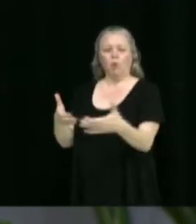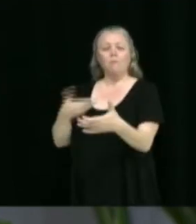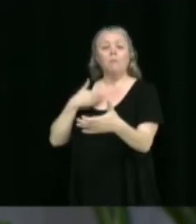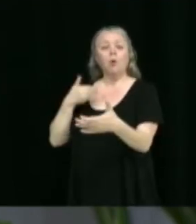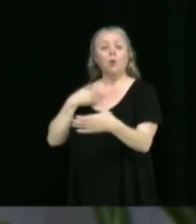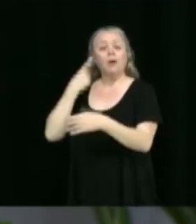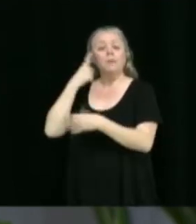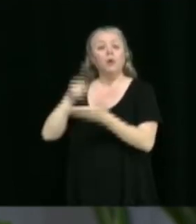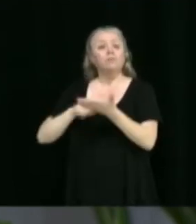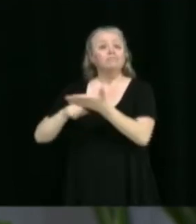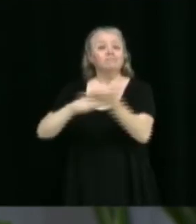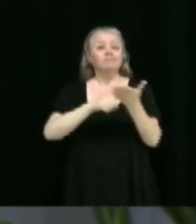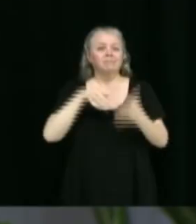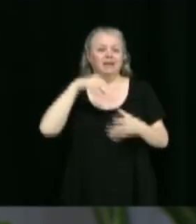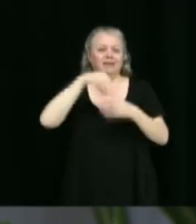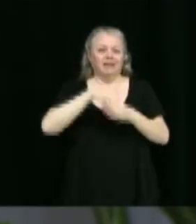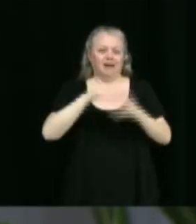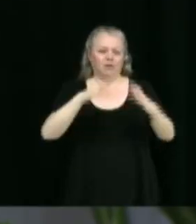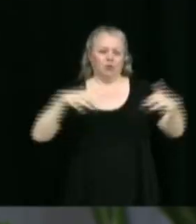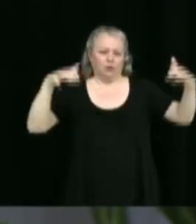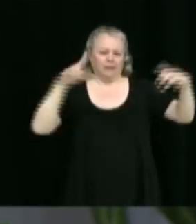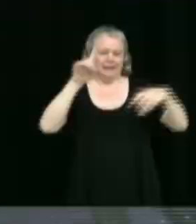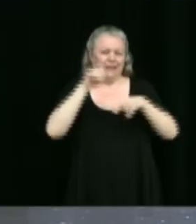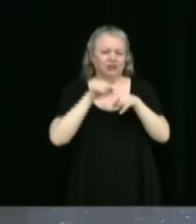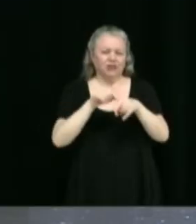des bandes et des baies vitrées au Colisée Desjardins.